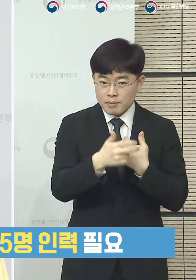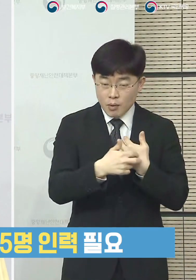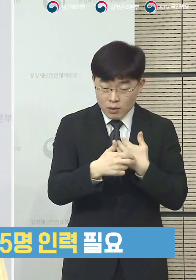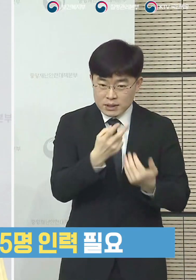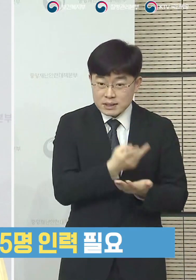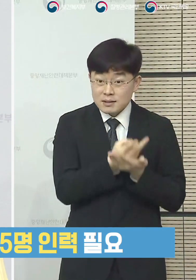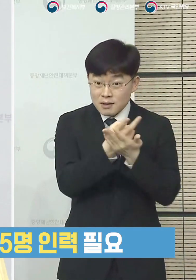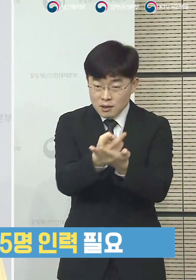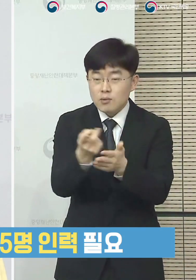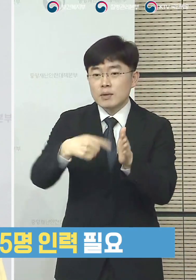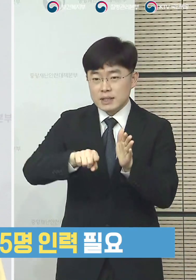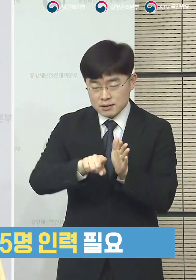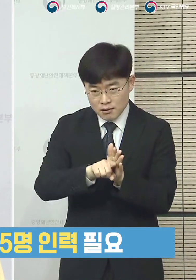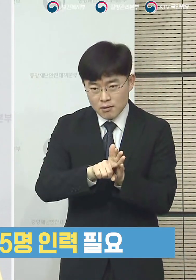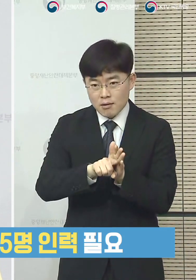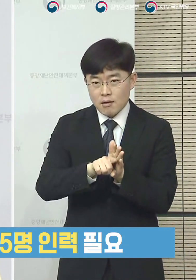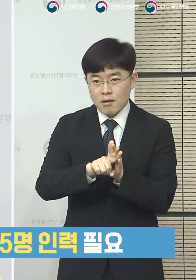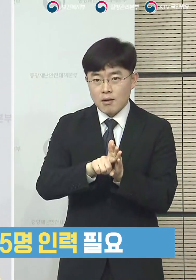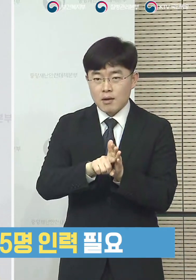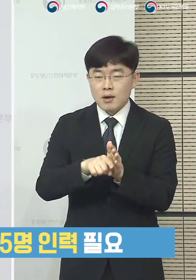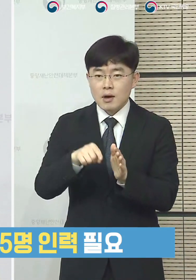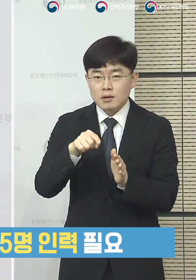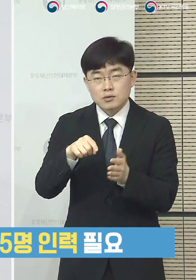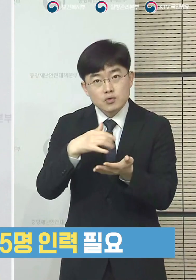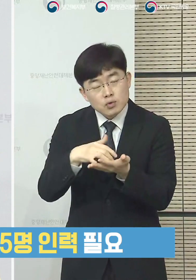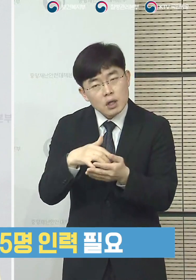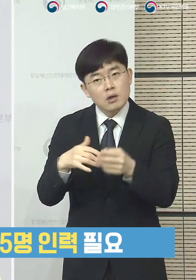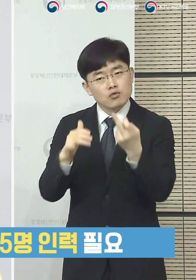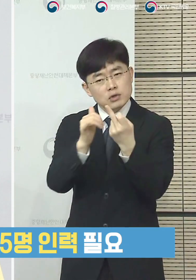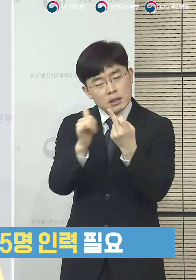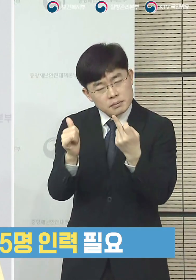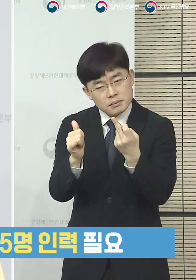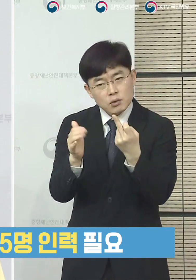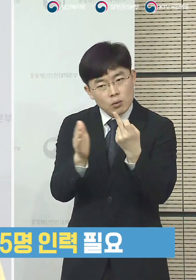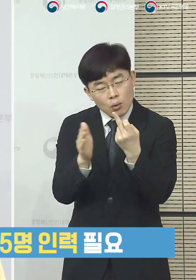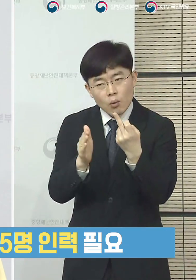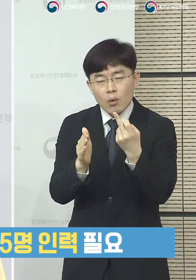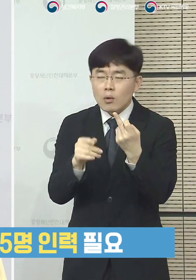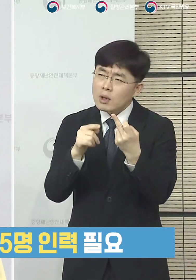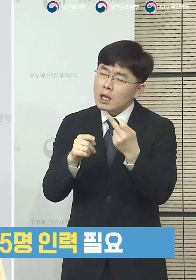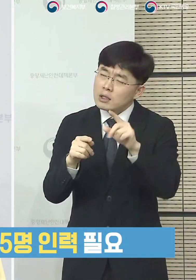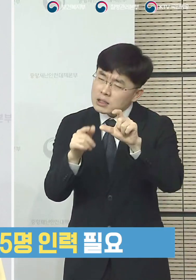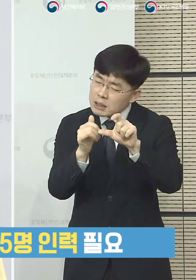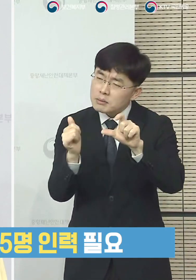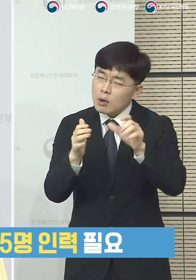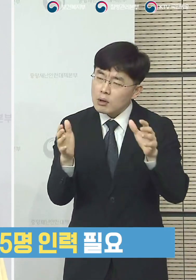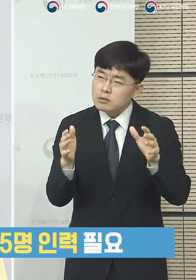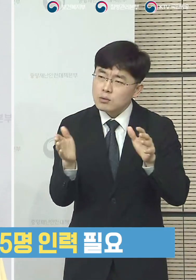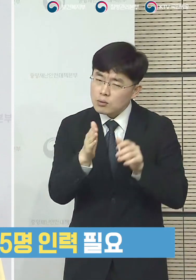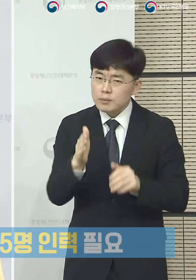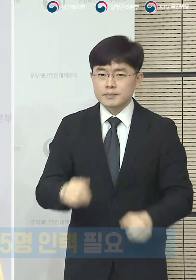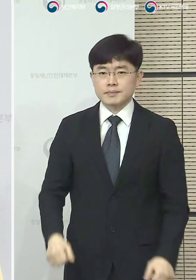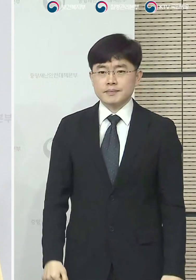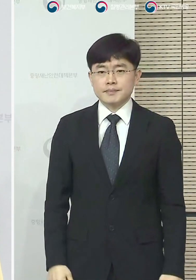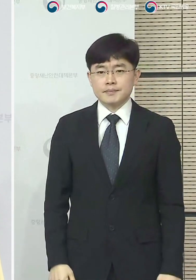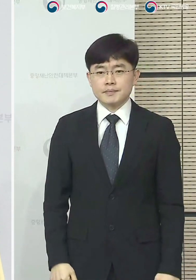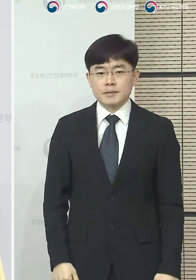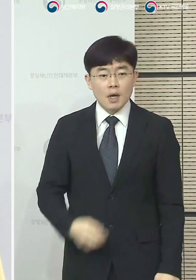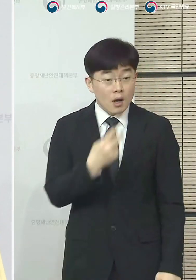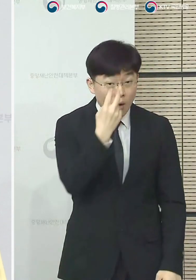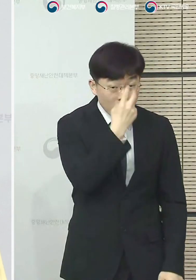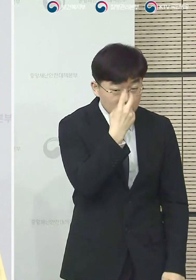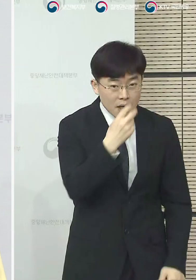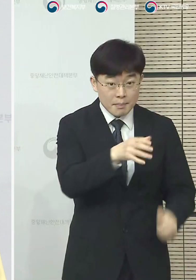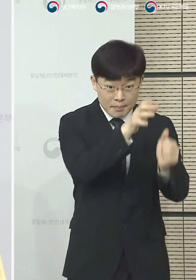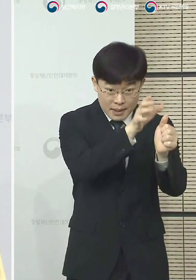등을 담당하게 되는 인력 등 한 12분 해서 여기도 한 15명 그래서 검역과